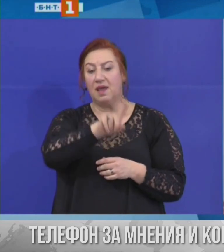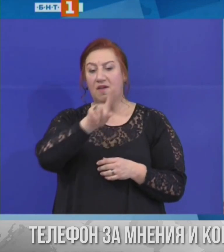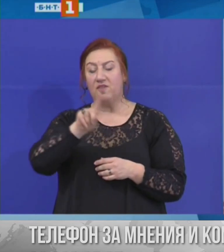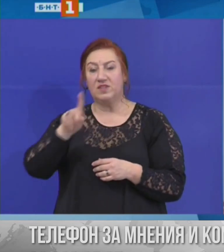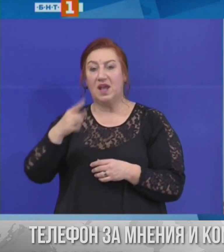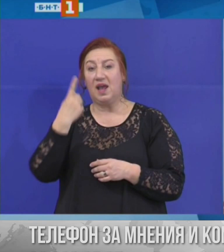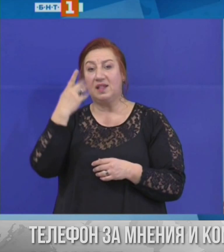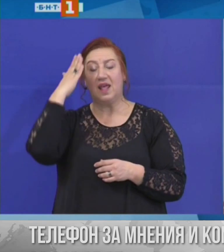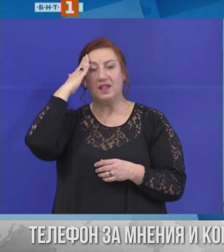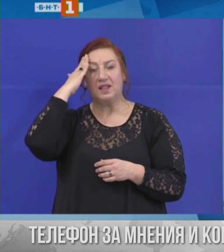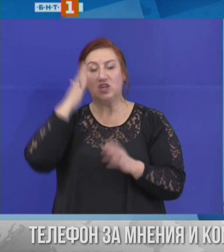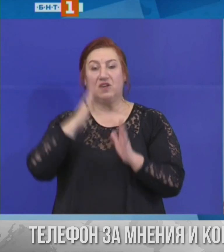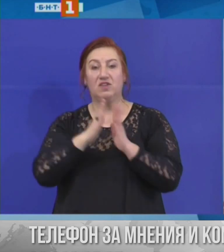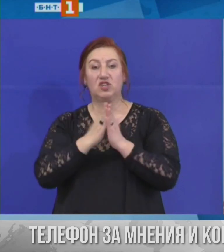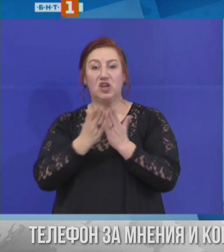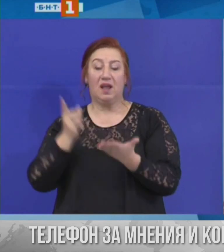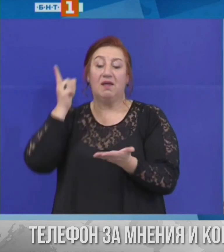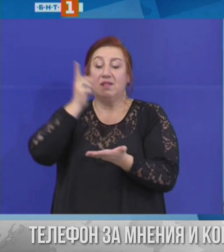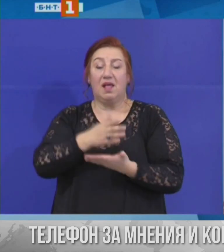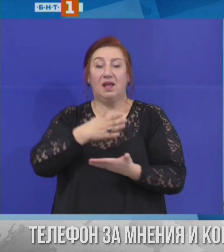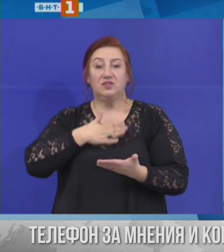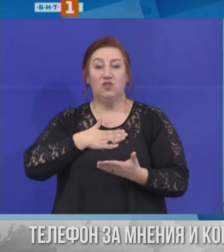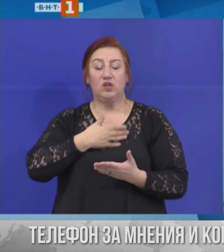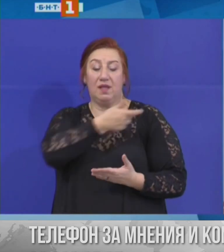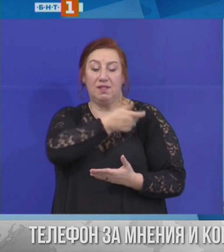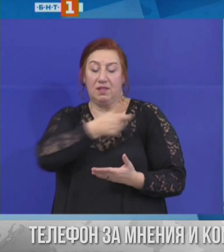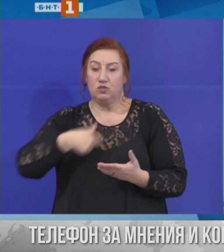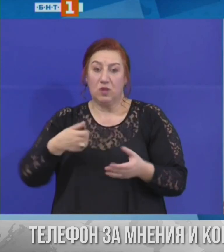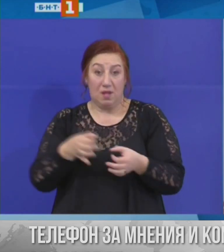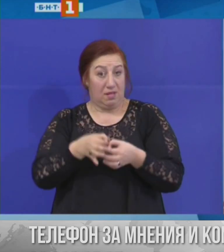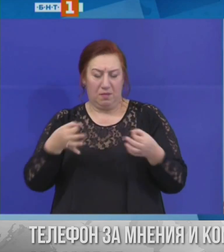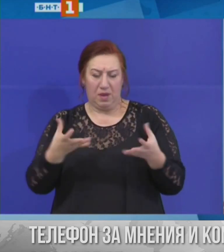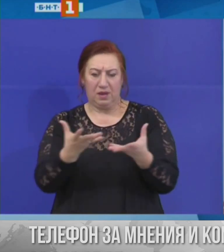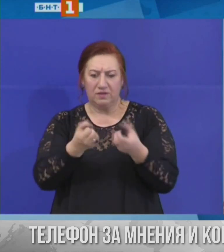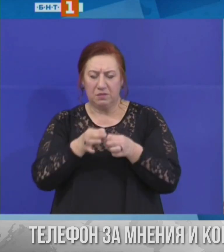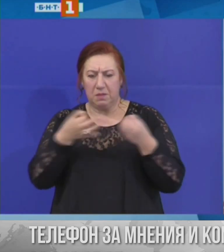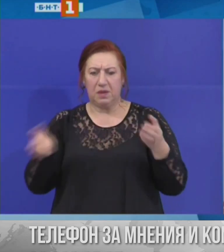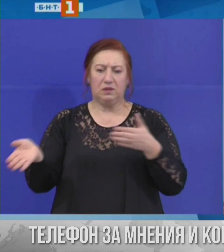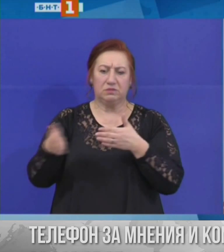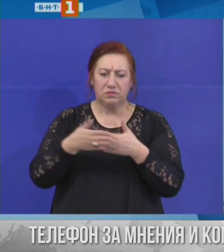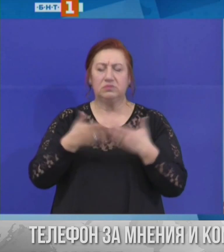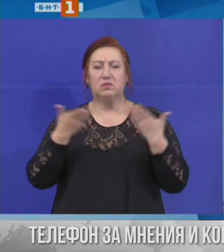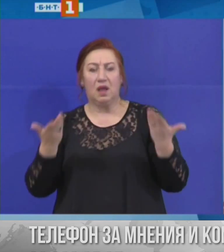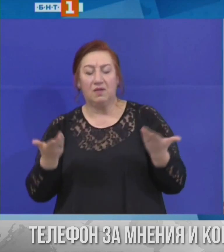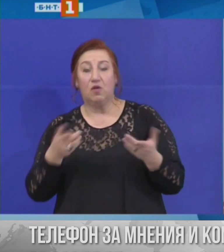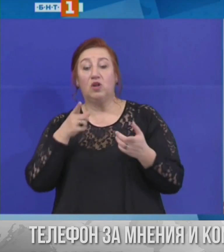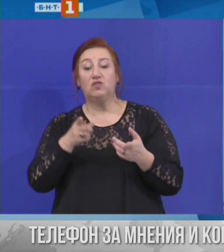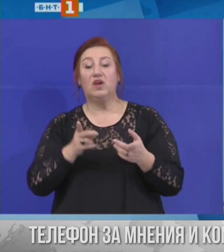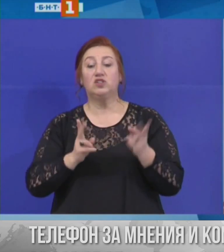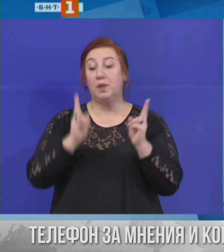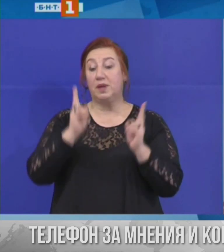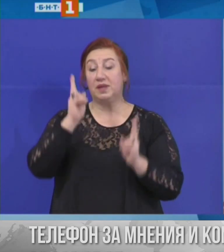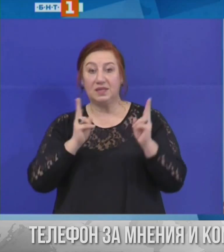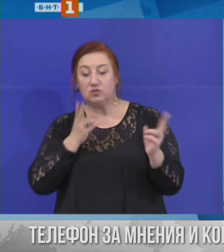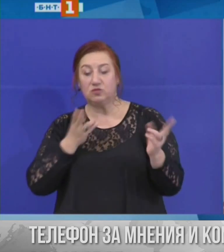държава-членка налага своите национални мерки, тези национални мерки трябва да бъдат, обаче, съгласовани и координирани по